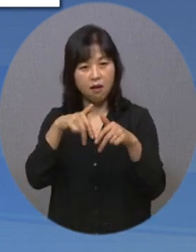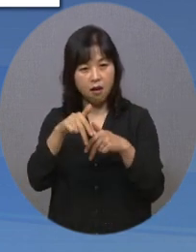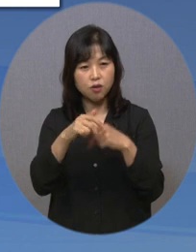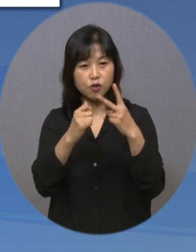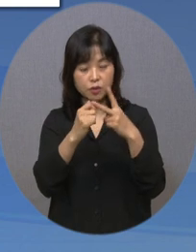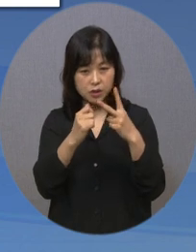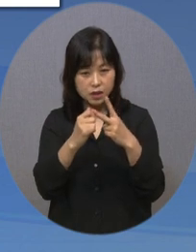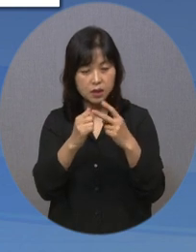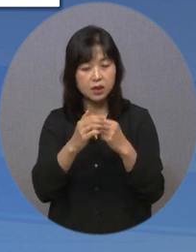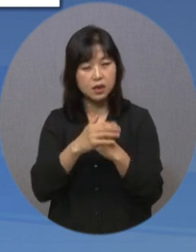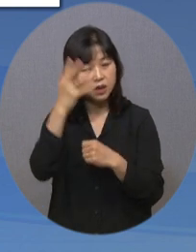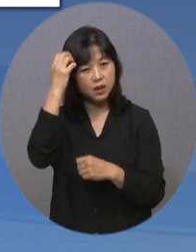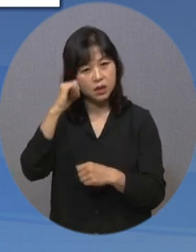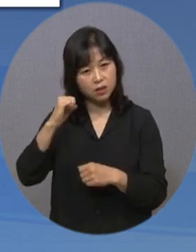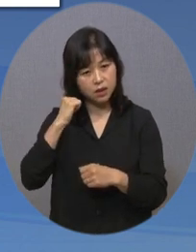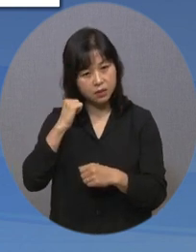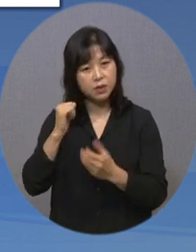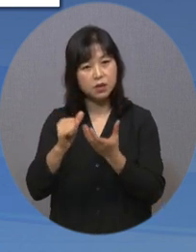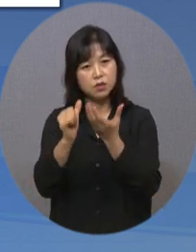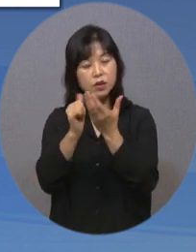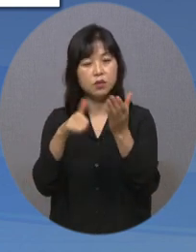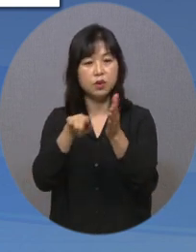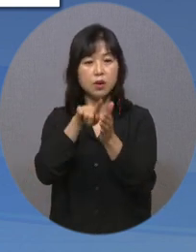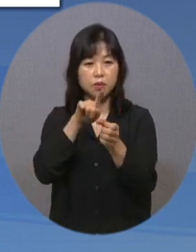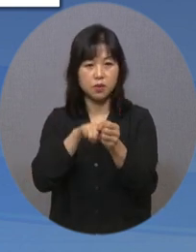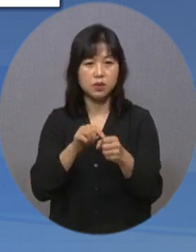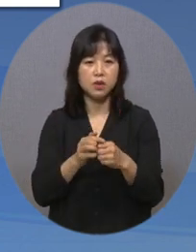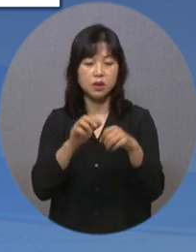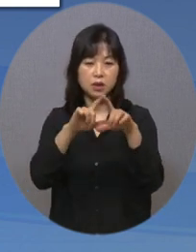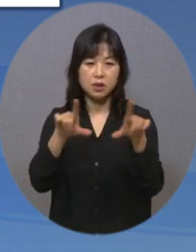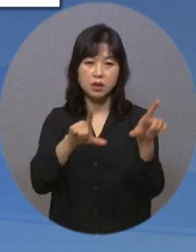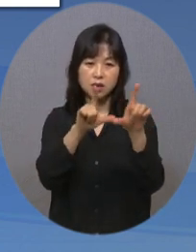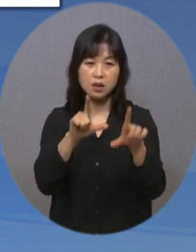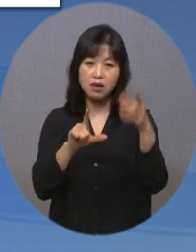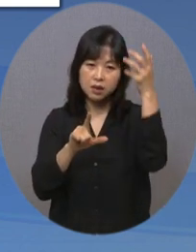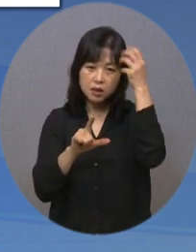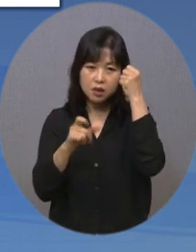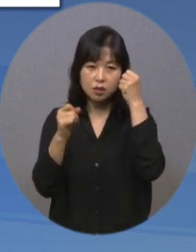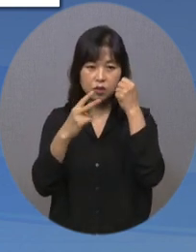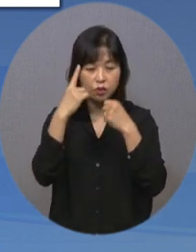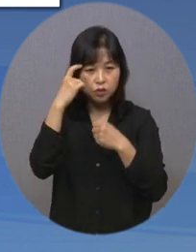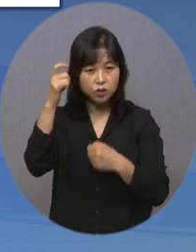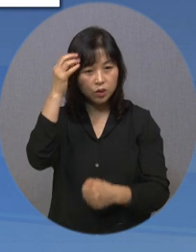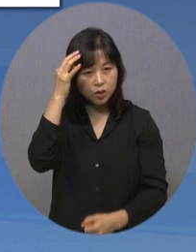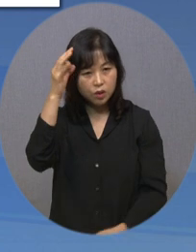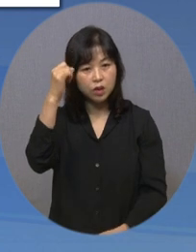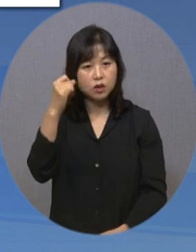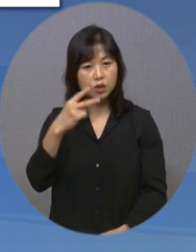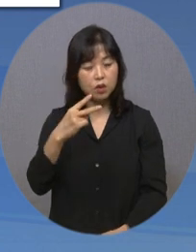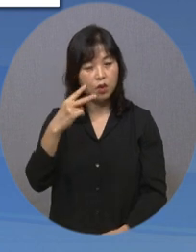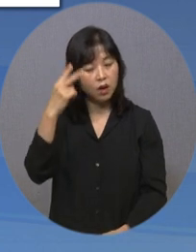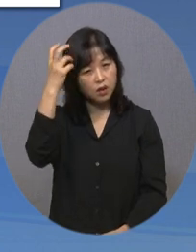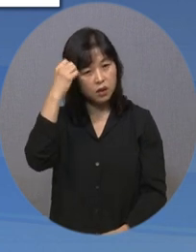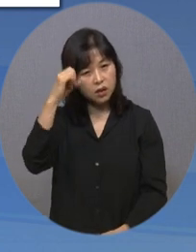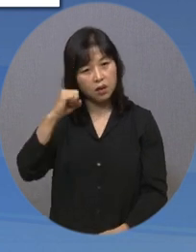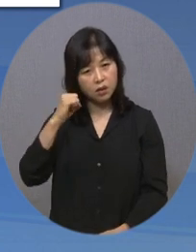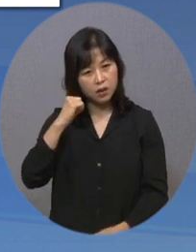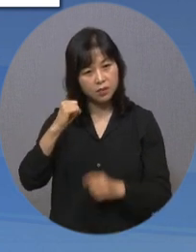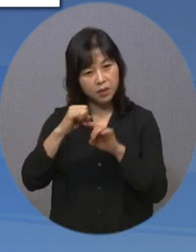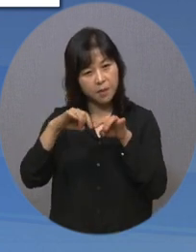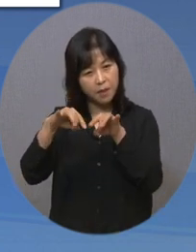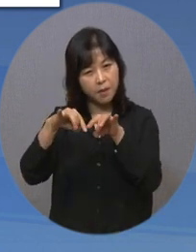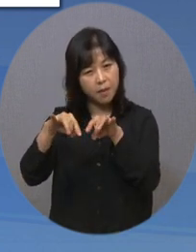위해 제작됐습니다. 주요 내용은 일상 기억하기와 추억 회상하기, 기억력 자극 활동으로